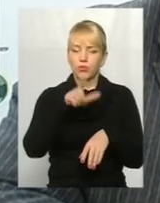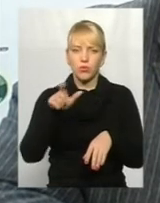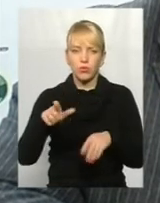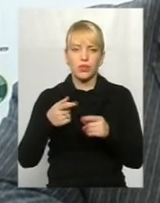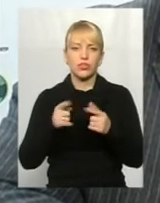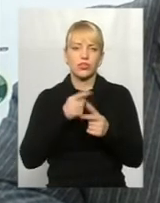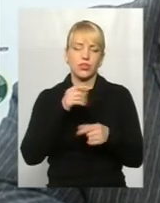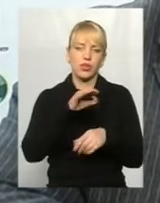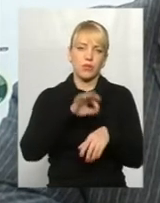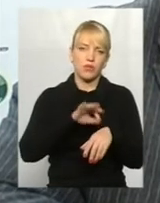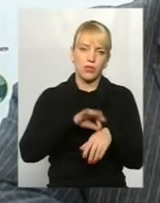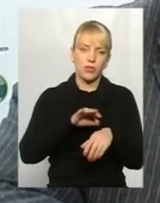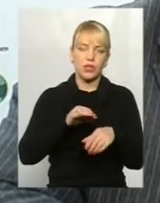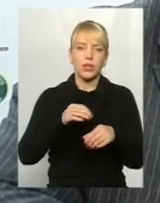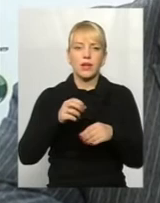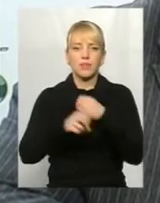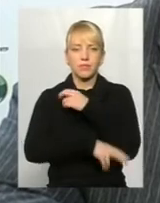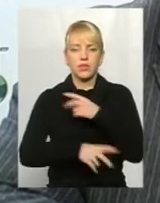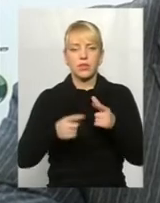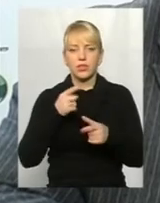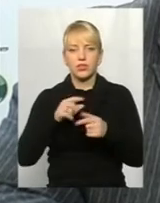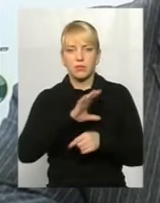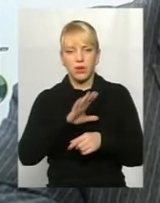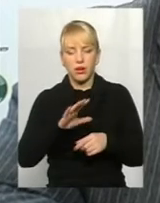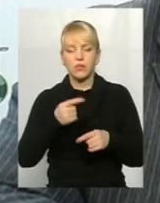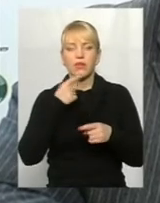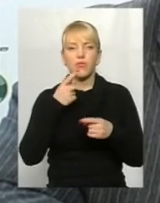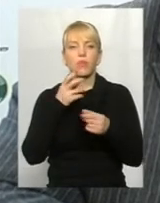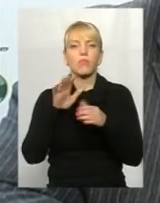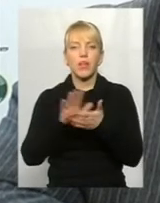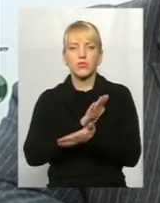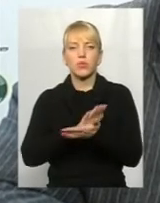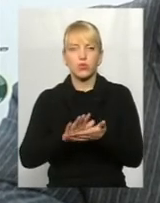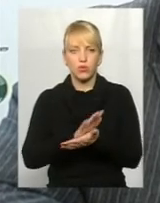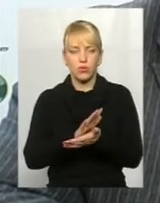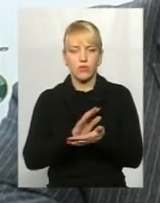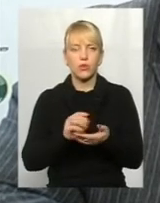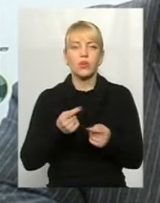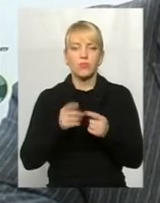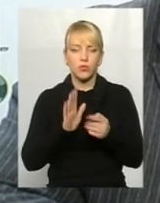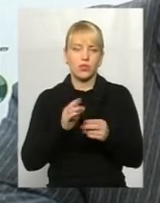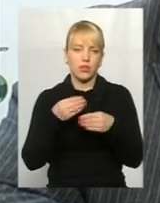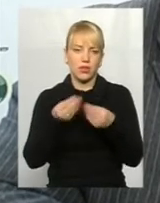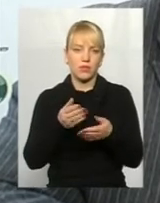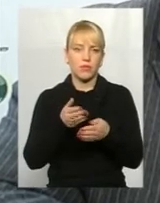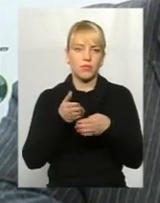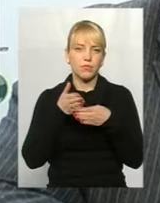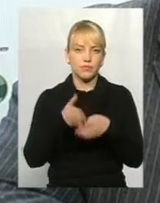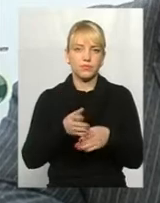безкоштовно невідкладна допомога. Будуть відкриті